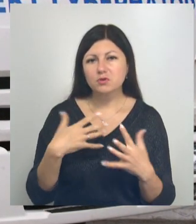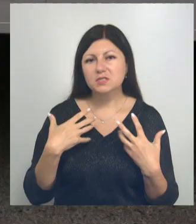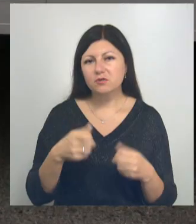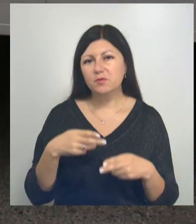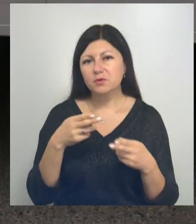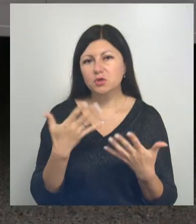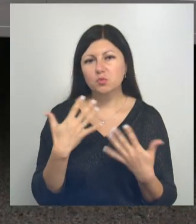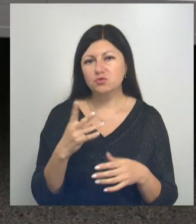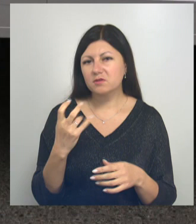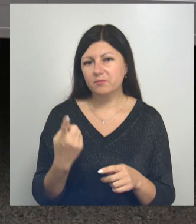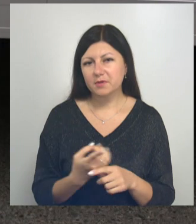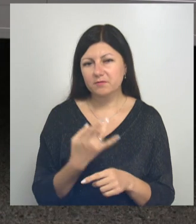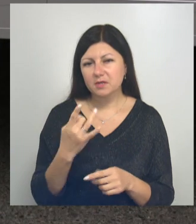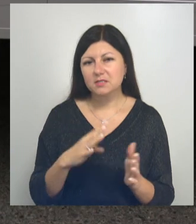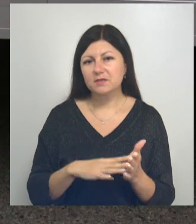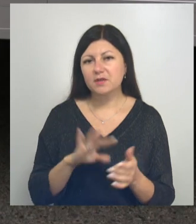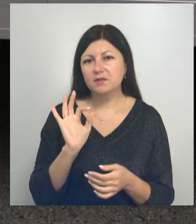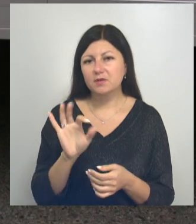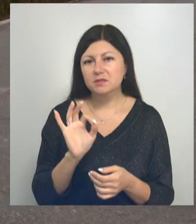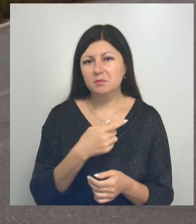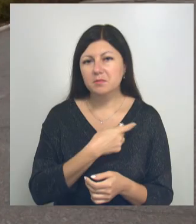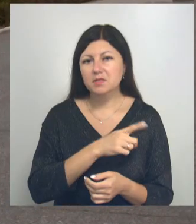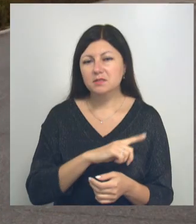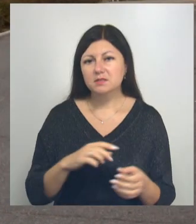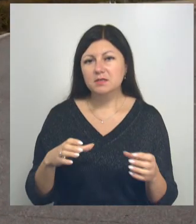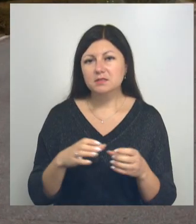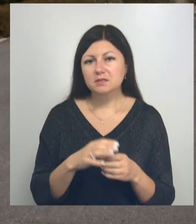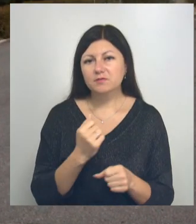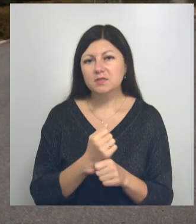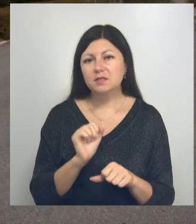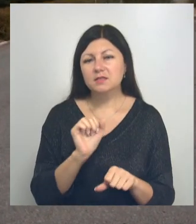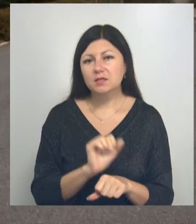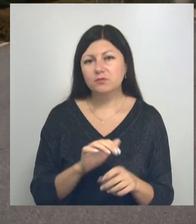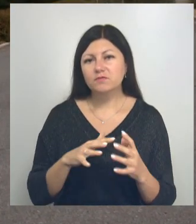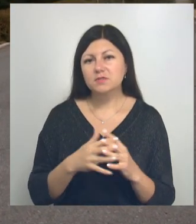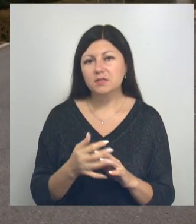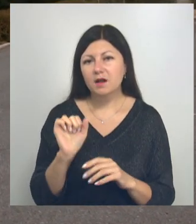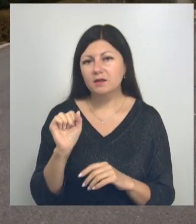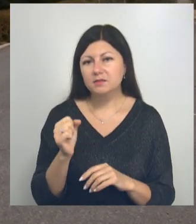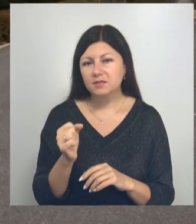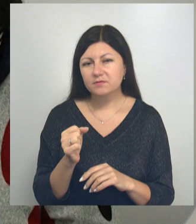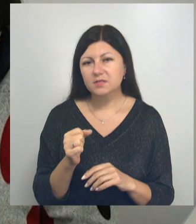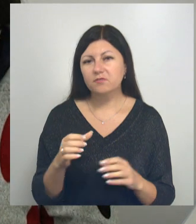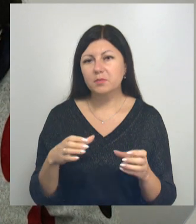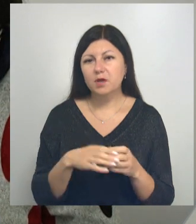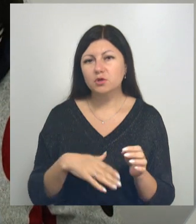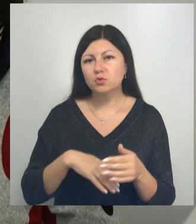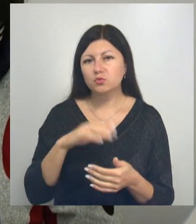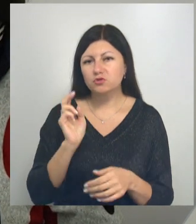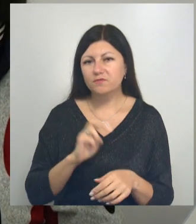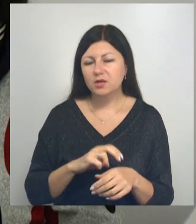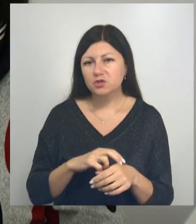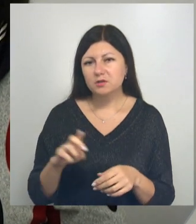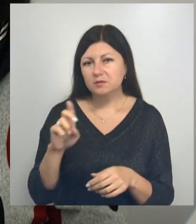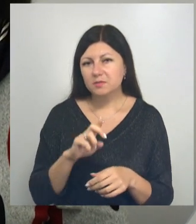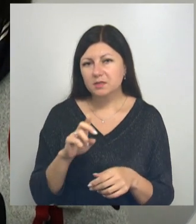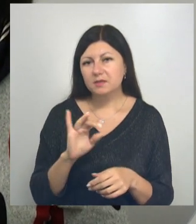приезжает уже не в первый раз. 9 октября медицинский состав сделал остановку в селе Алексеевка. В бригаде лучшие врачи областного